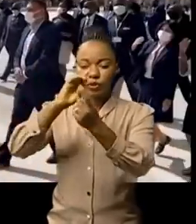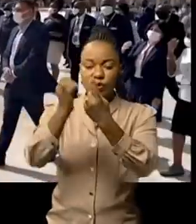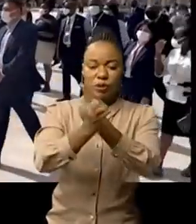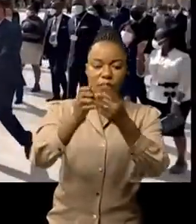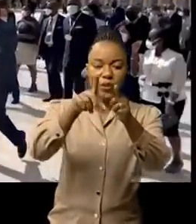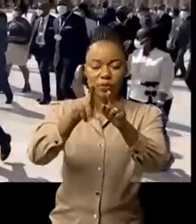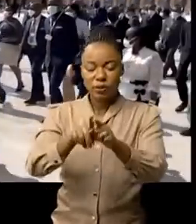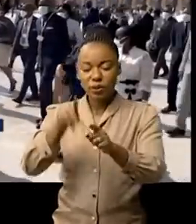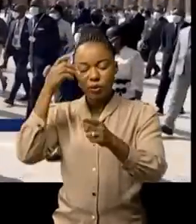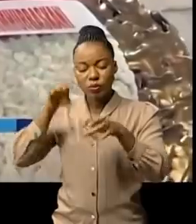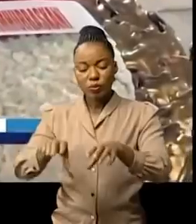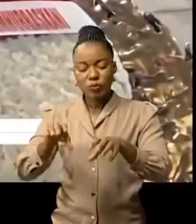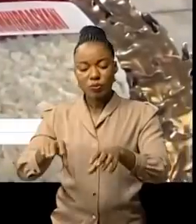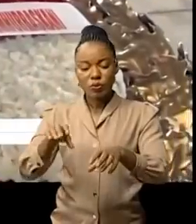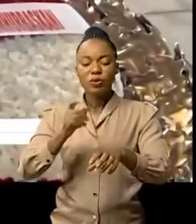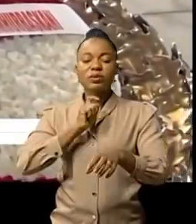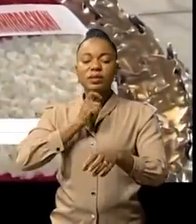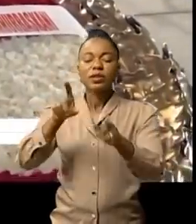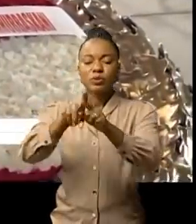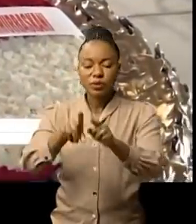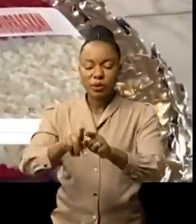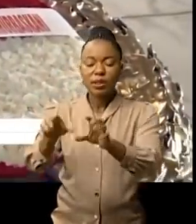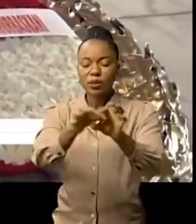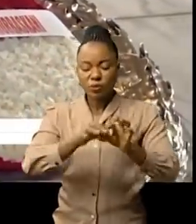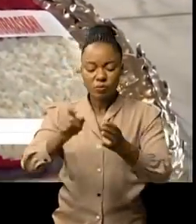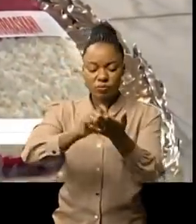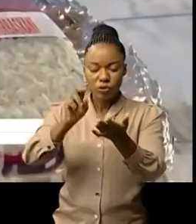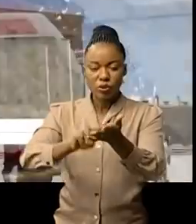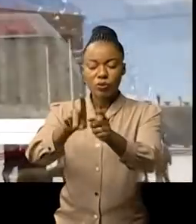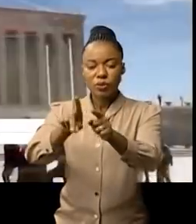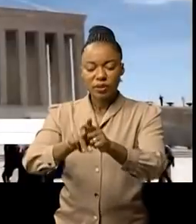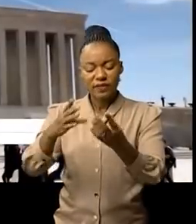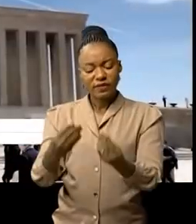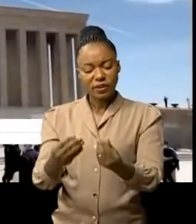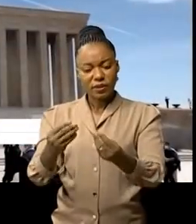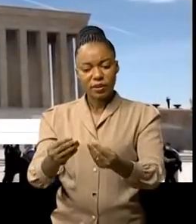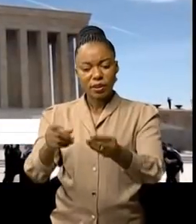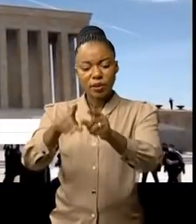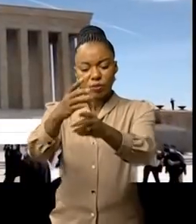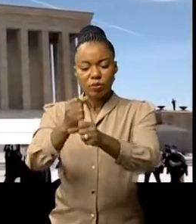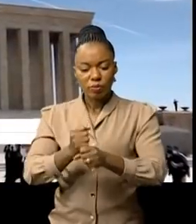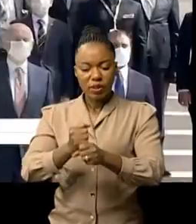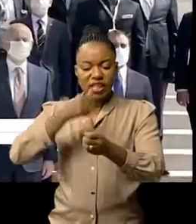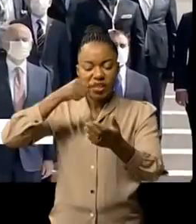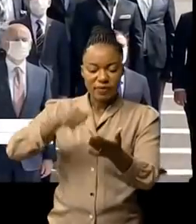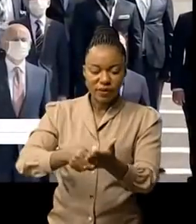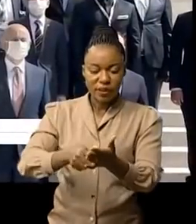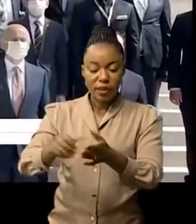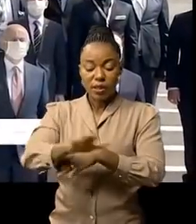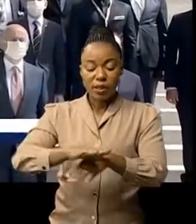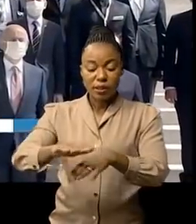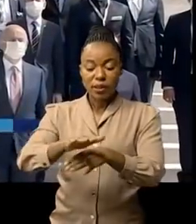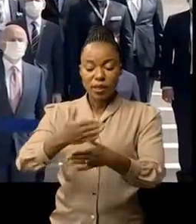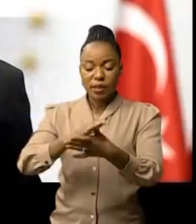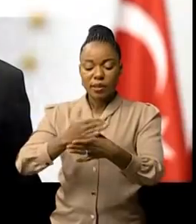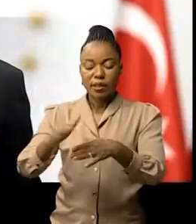destination RDC Turquie fait aussi partie de l'accord, une option qui pourrait faciliter l'obtention du visa entre le pays de Félix